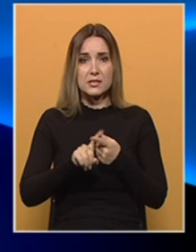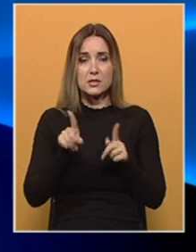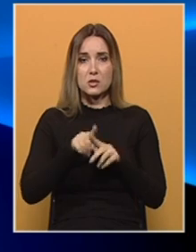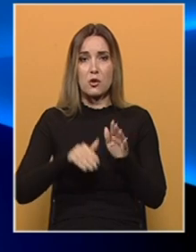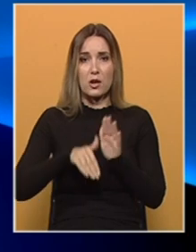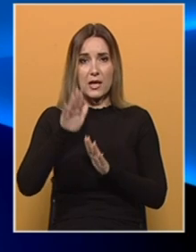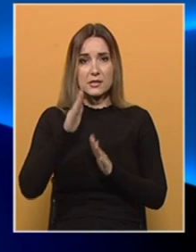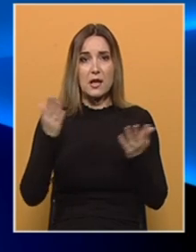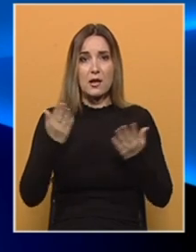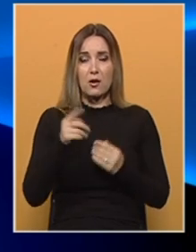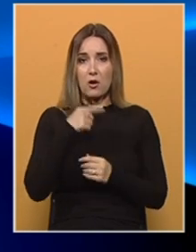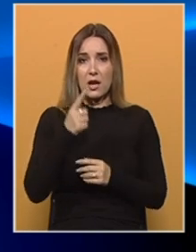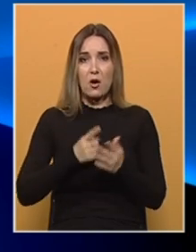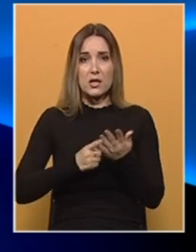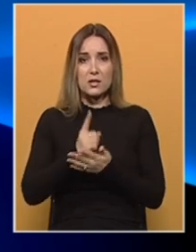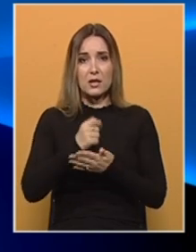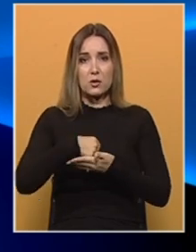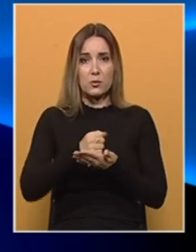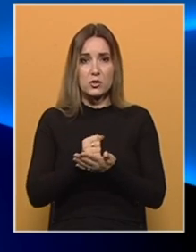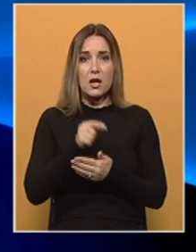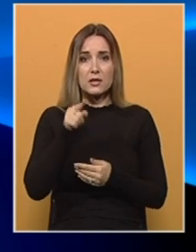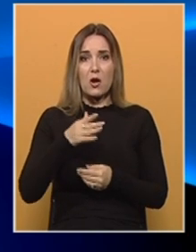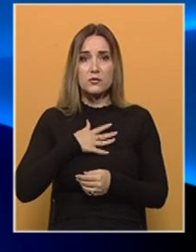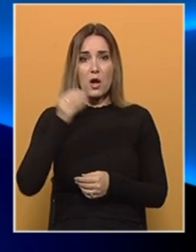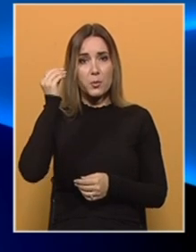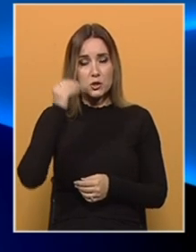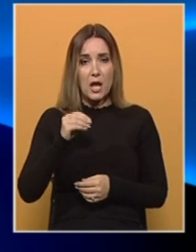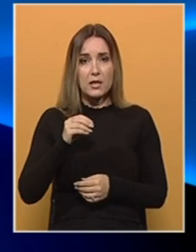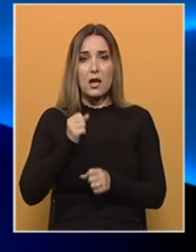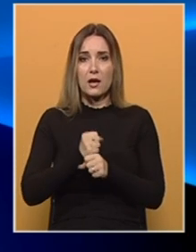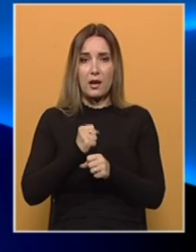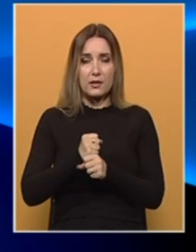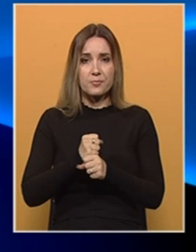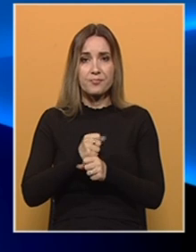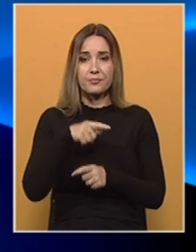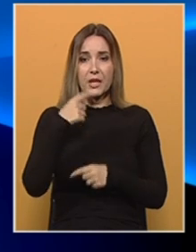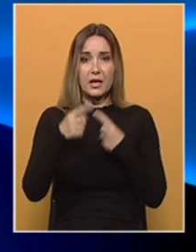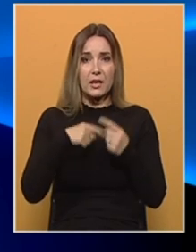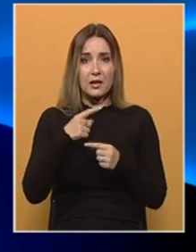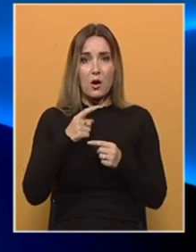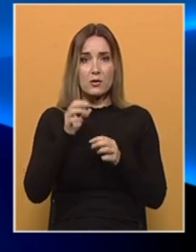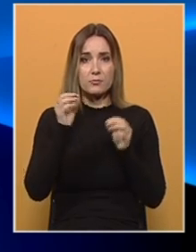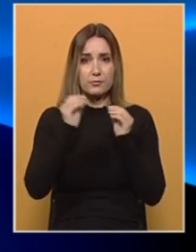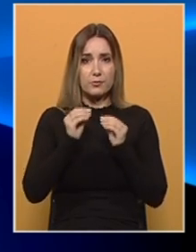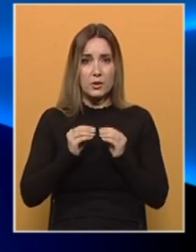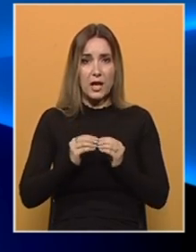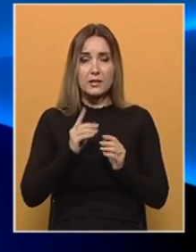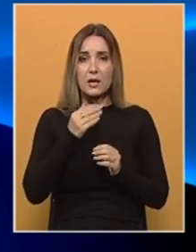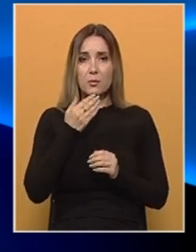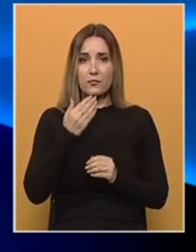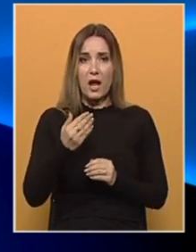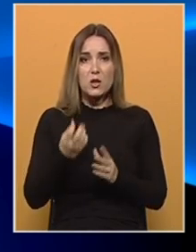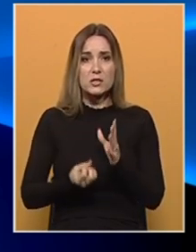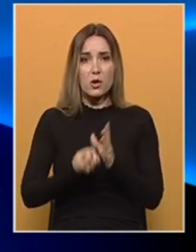rasti. Kako je naveo, rezultati potvrđuju da on svoja objećanja ispunjava. Iznio je statističke podatke i pohvalio se